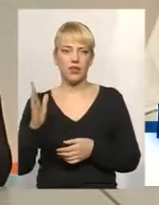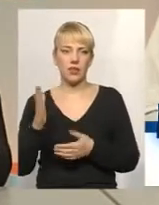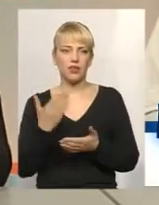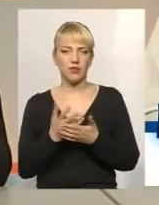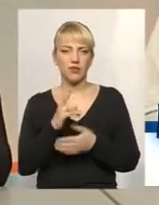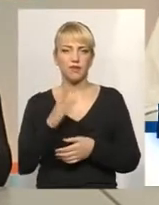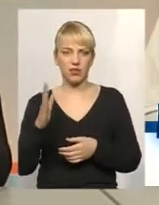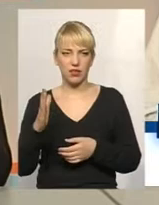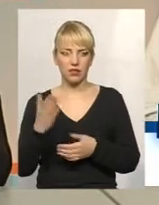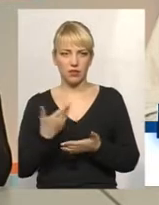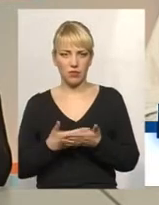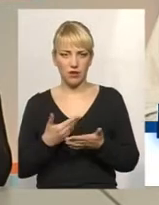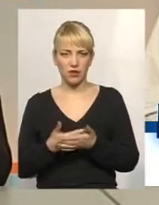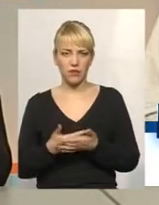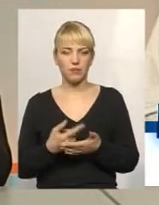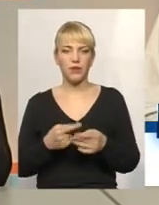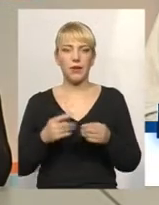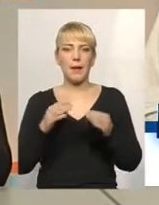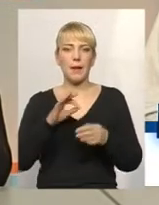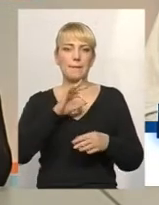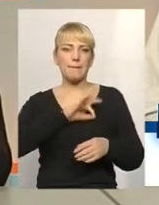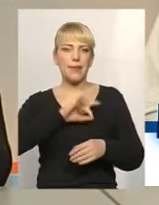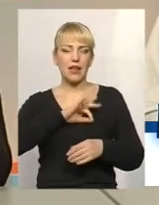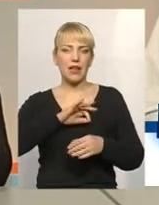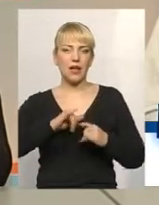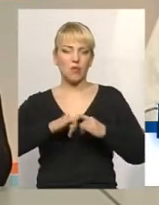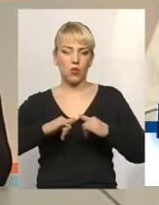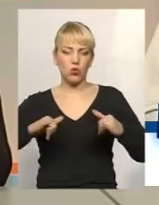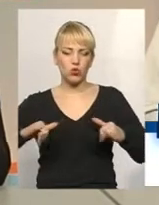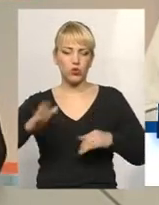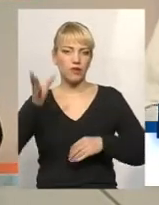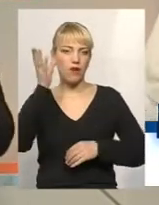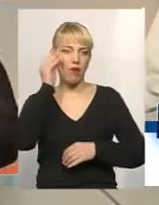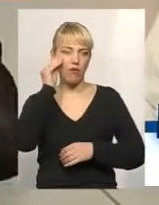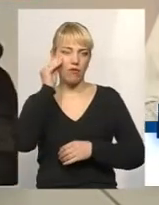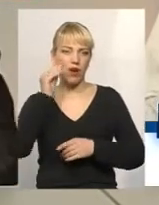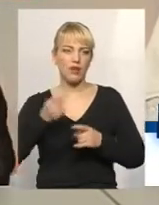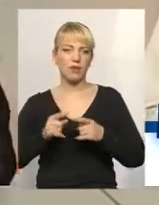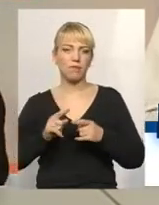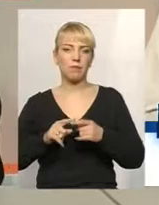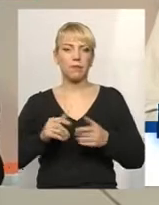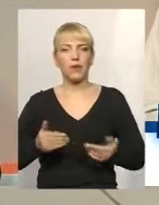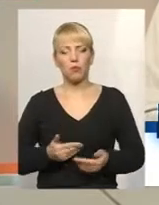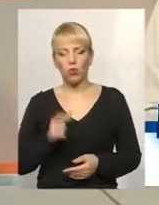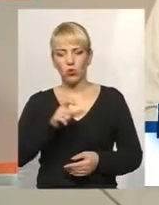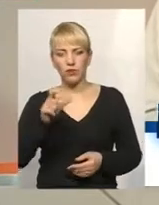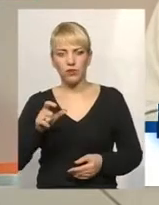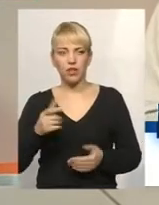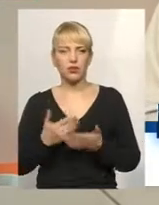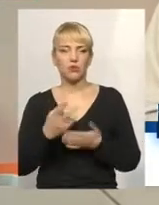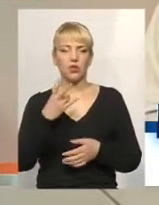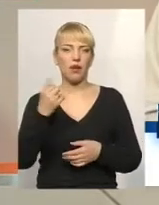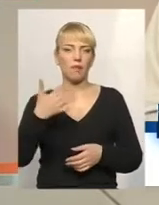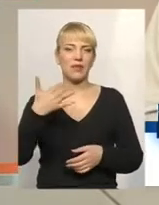навіть квартири, да, по 100 квадратів. Пільга поширюється, ну, з урахуванням, там, проживаючих, може на 50